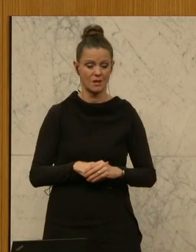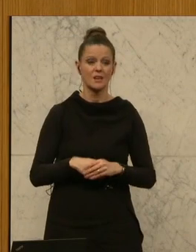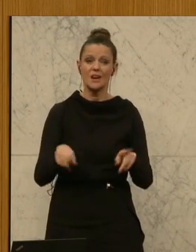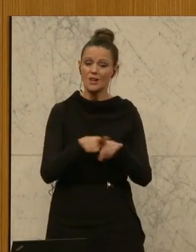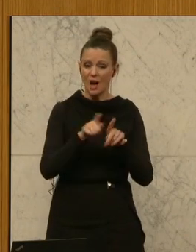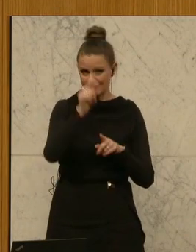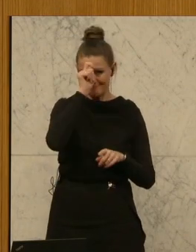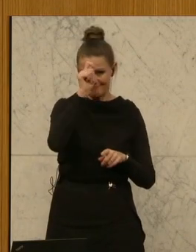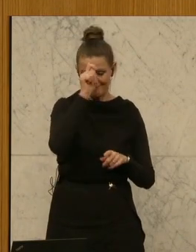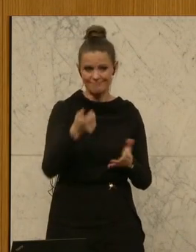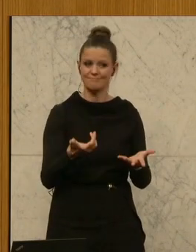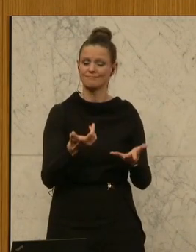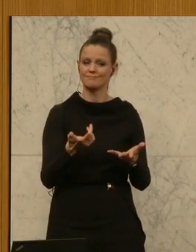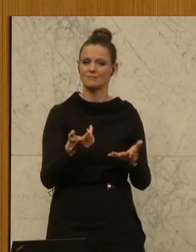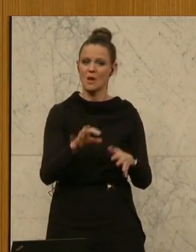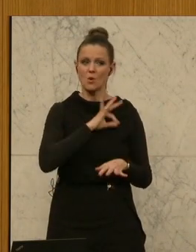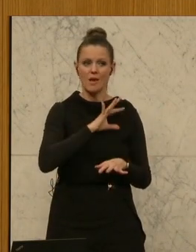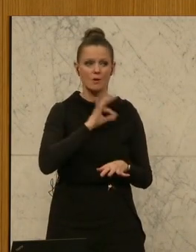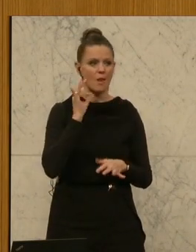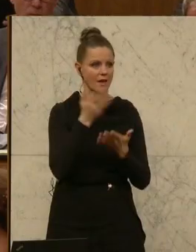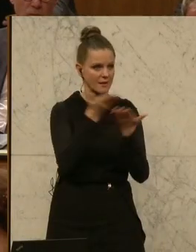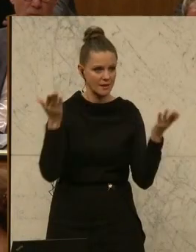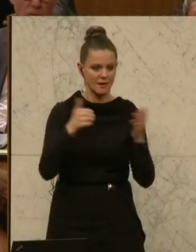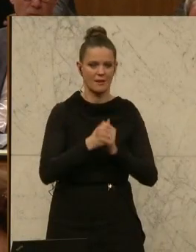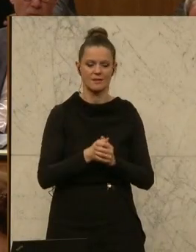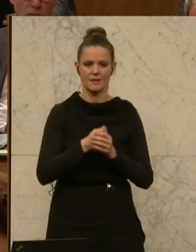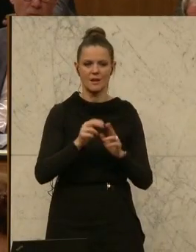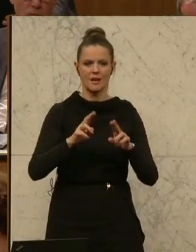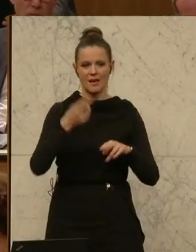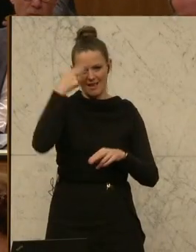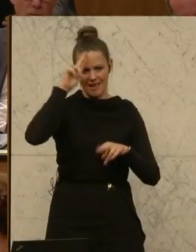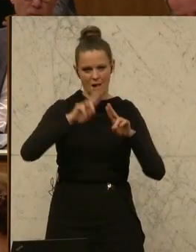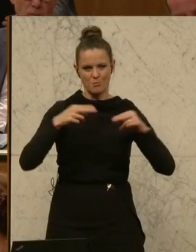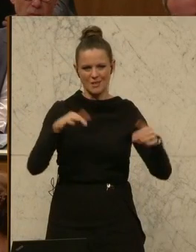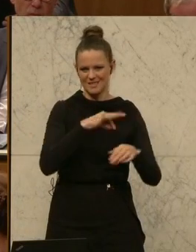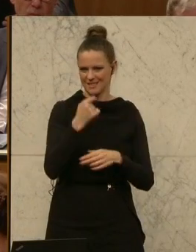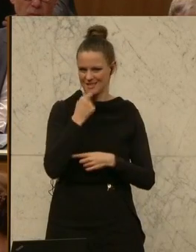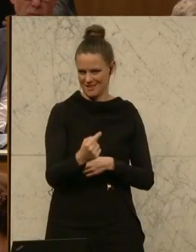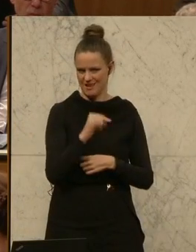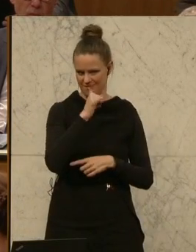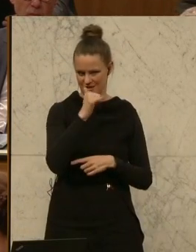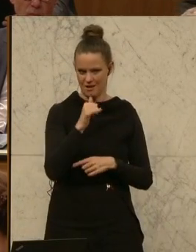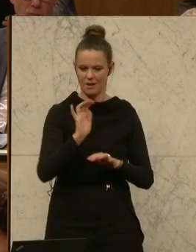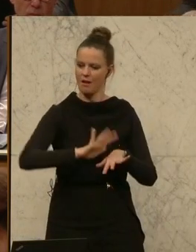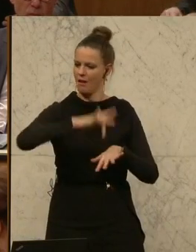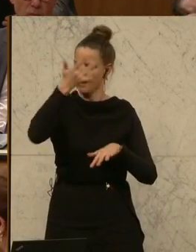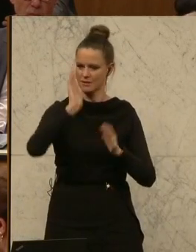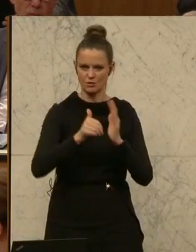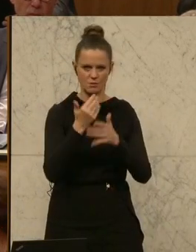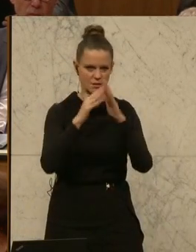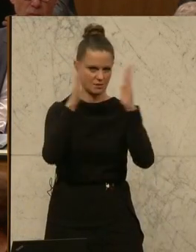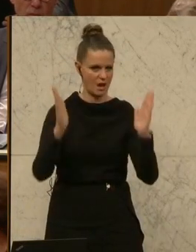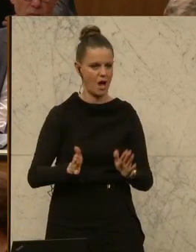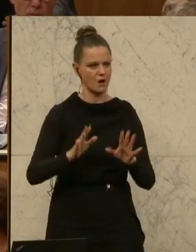Und geschätzte Kolleginnen und Kollegen, weil der Herr Bundeskanzler gesagt hat, hier der Glanz in diesem neuen Haus,